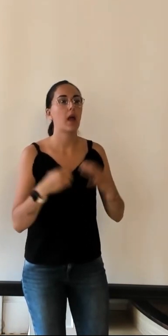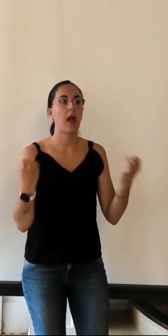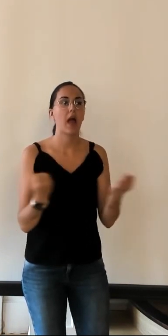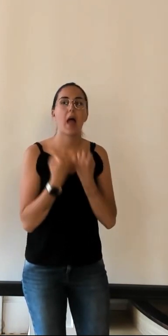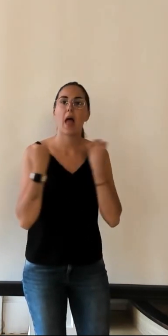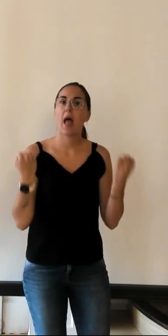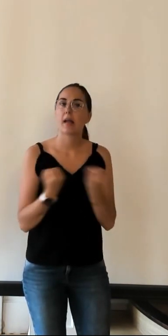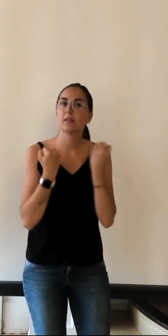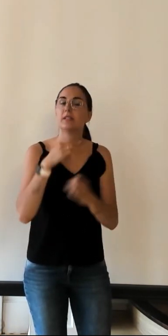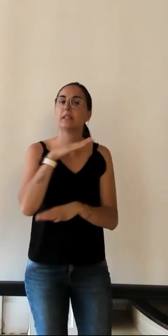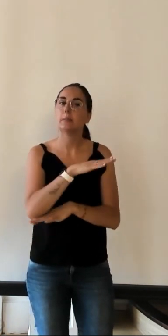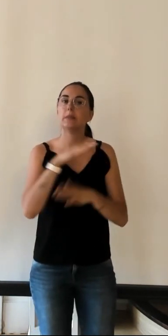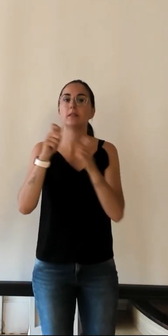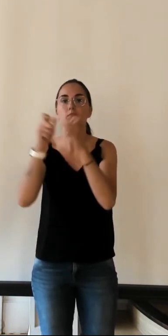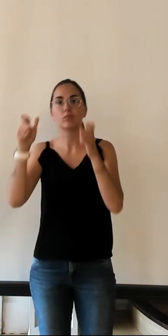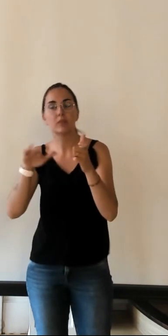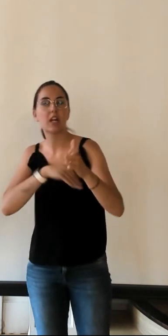l'office de tourisme c'est une initiative